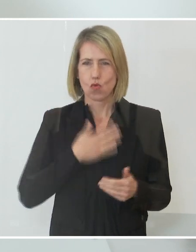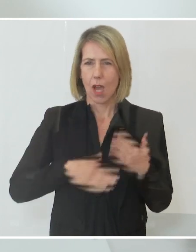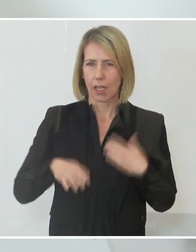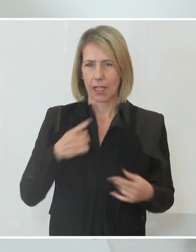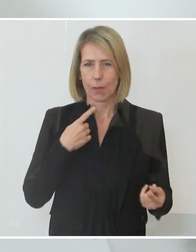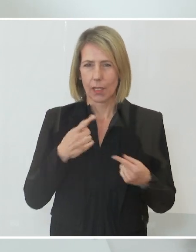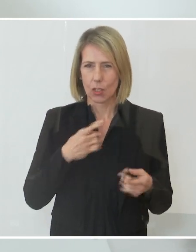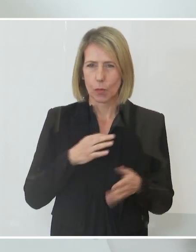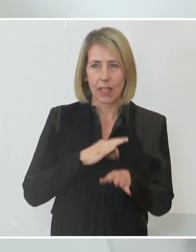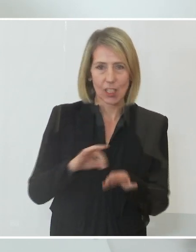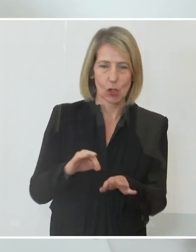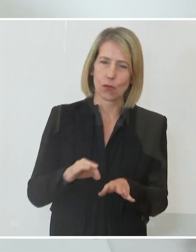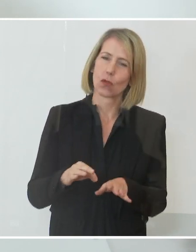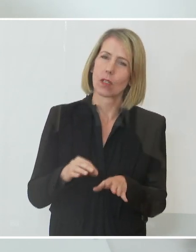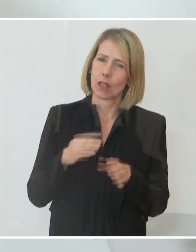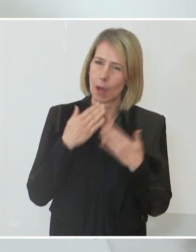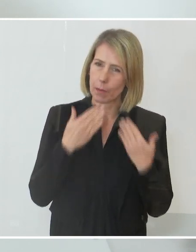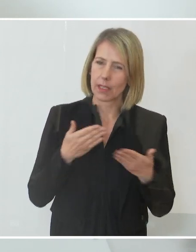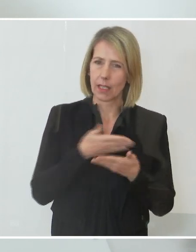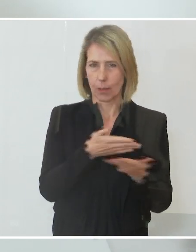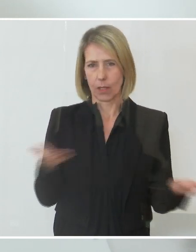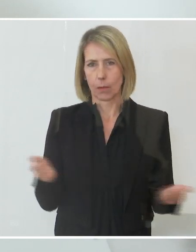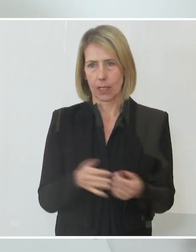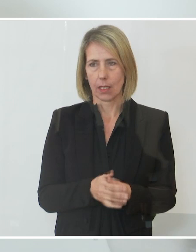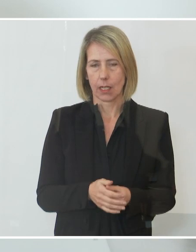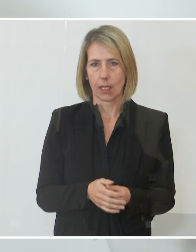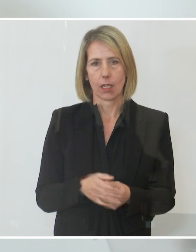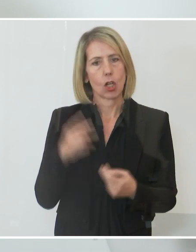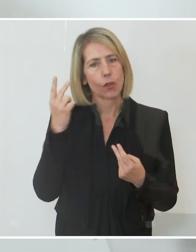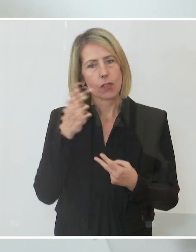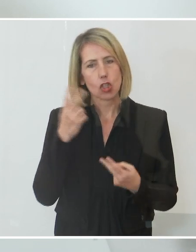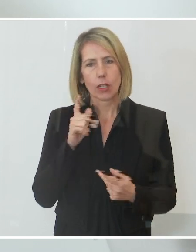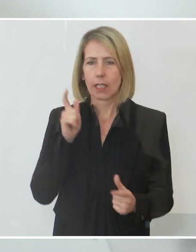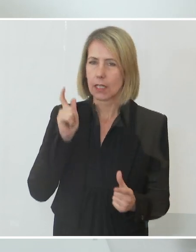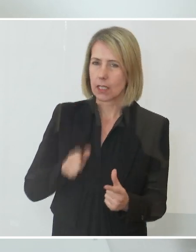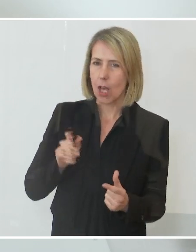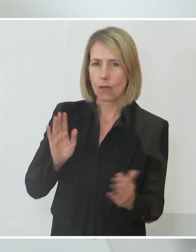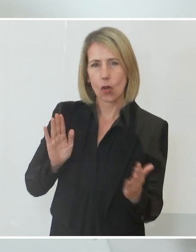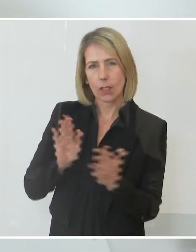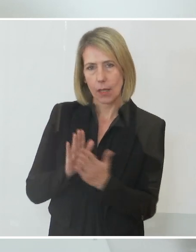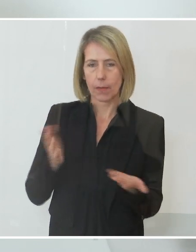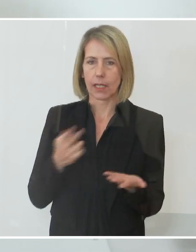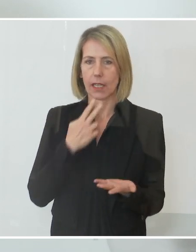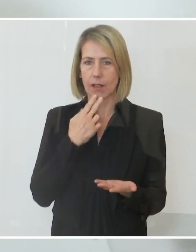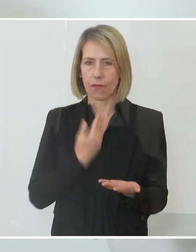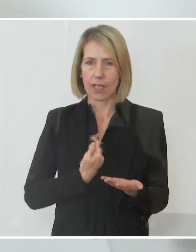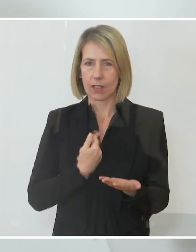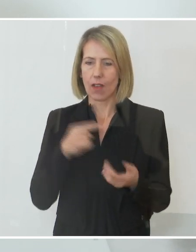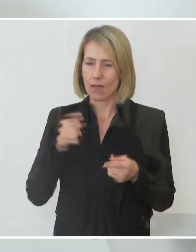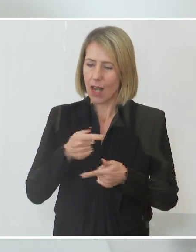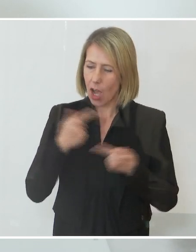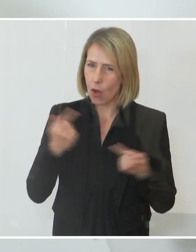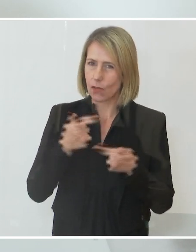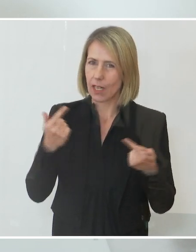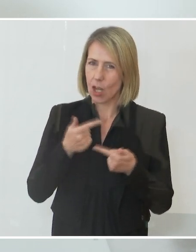mit Fakten, mit Ruhe, mit Verständnis auf die Leute zuzugehen, die noch Zweifel haben. Und genau das werden